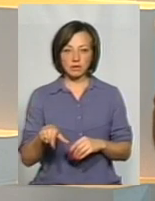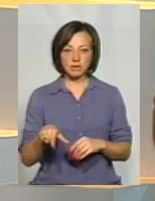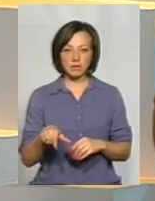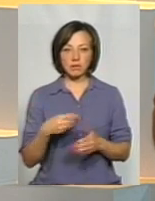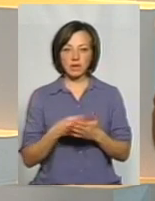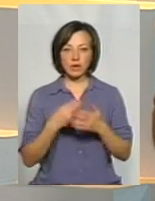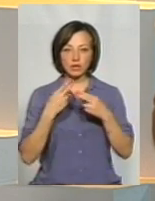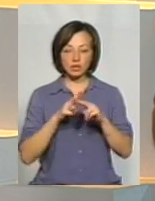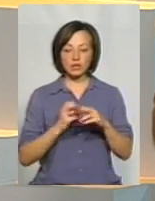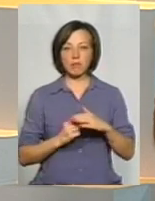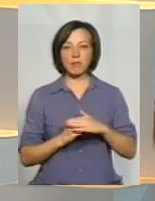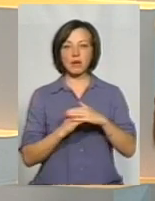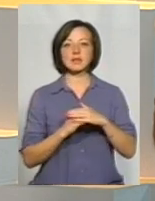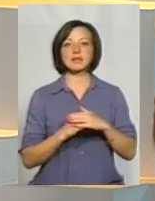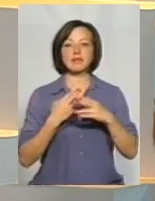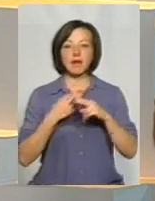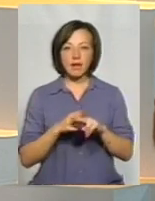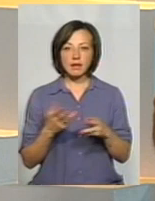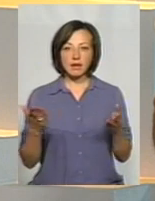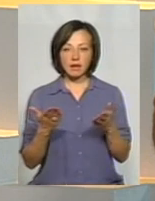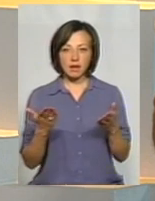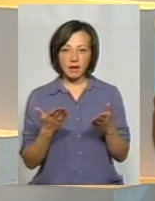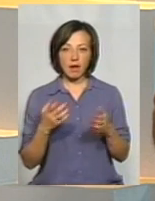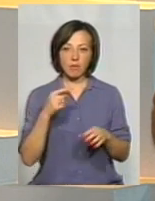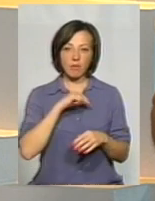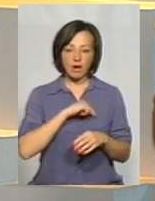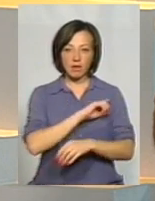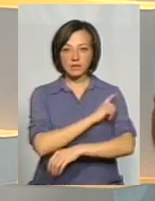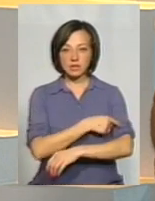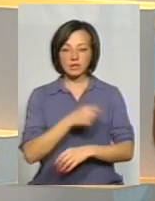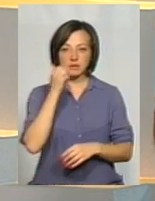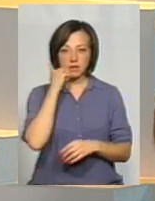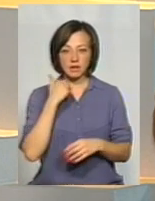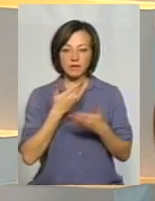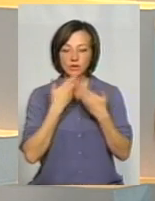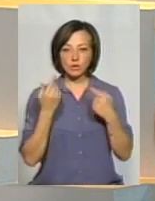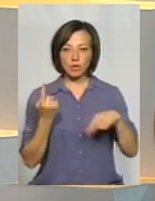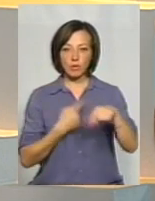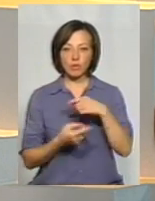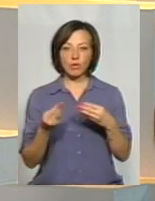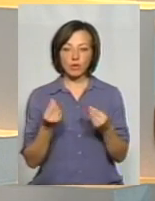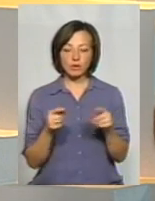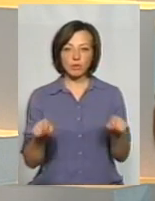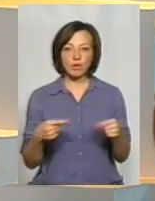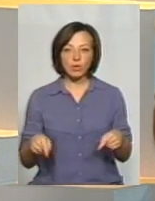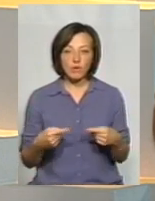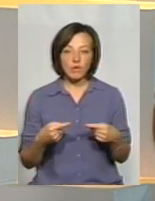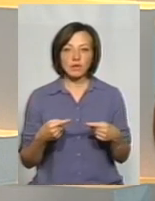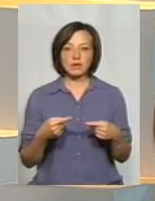матеріально-технічна база, техніка, яка морально-фізично застаріла, відсутність обігів коштів, поновлювати її,